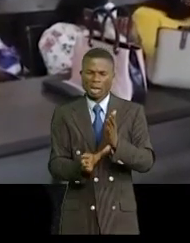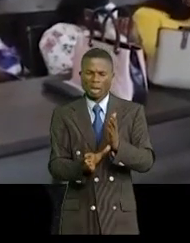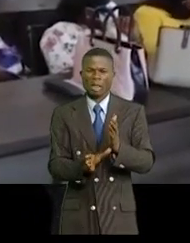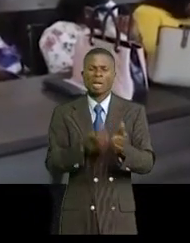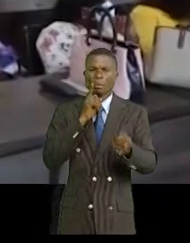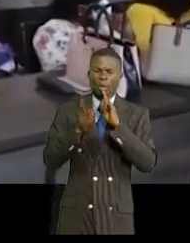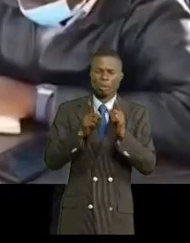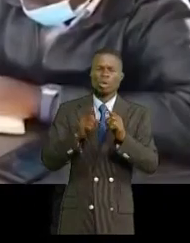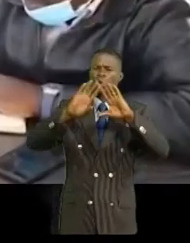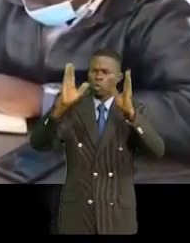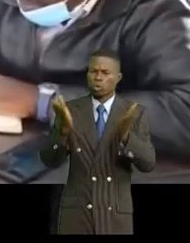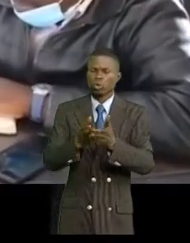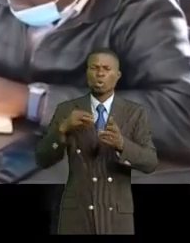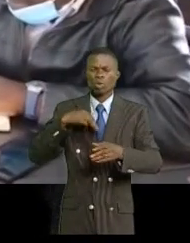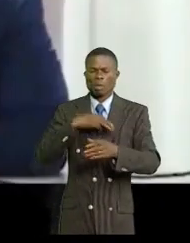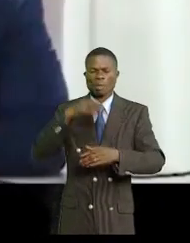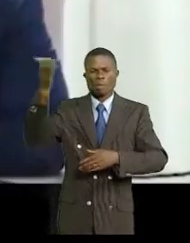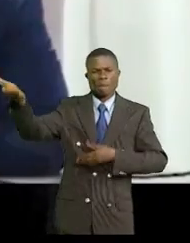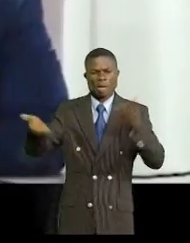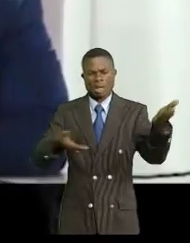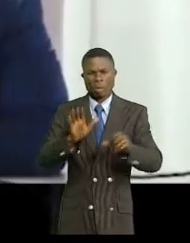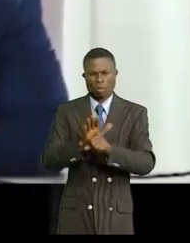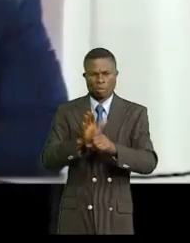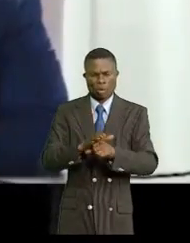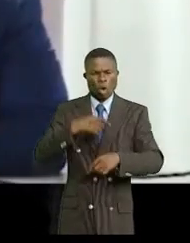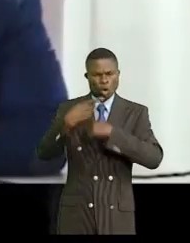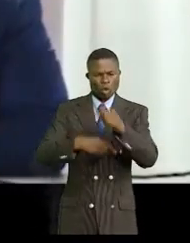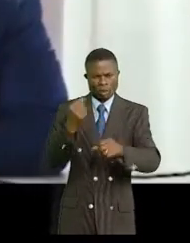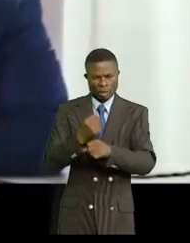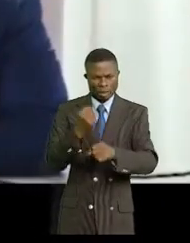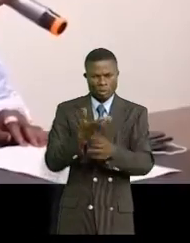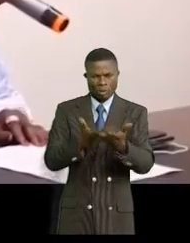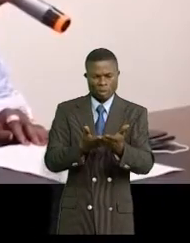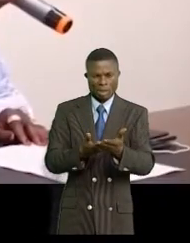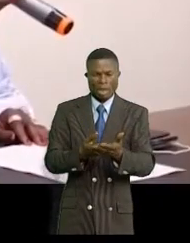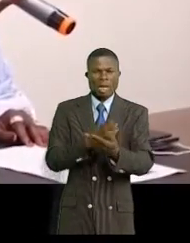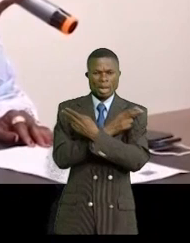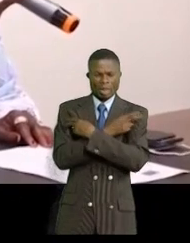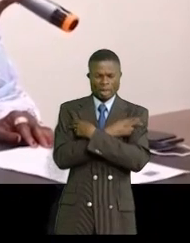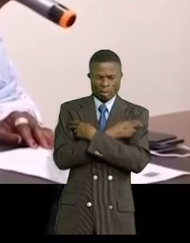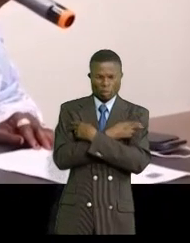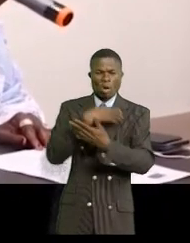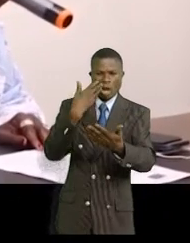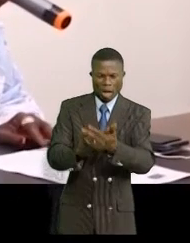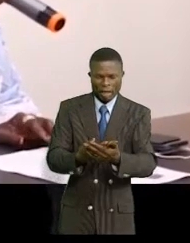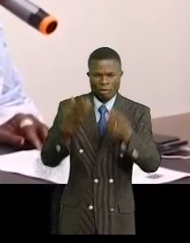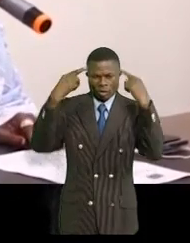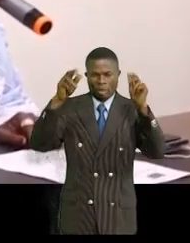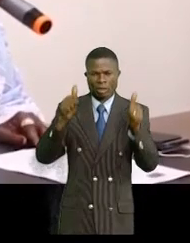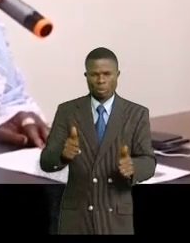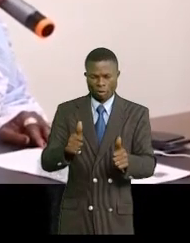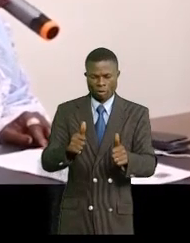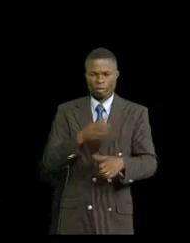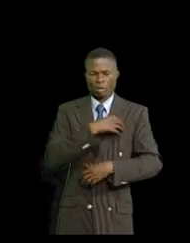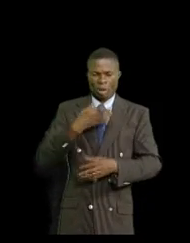de sensibiliser leurs membres pour cet accueil. Les batteries sont déjà en marche pour que le séjour du chef de l'État soit une réussite, a-t-elle dit